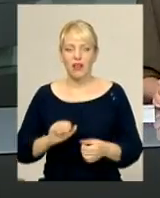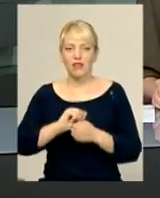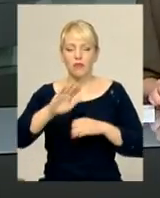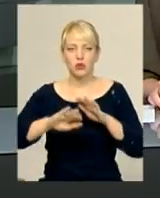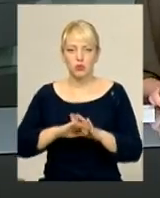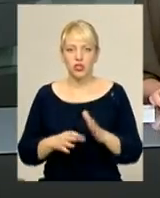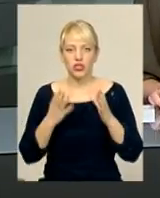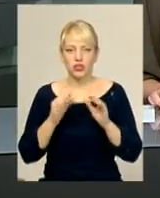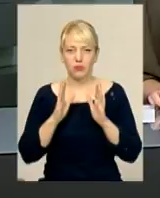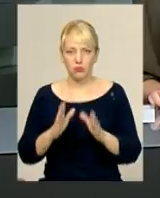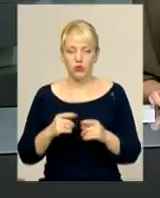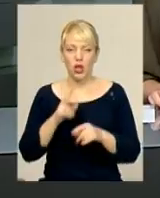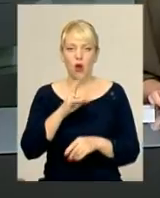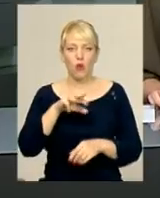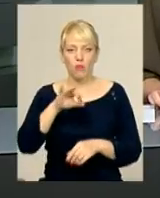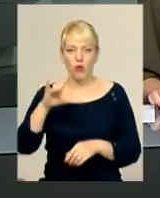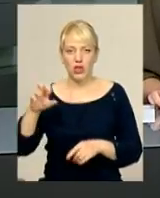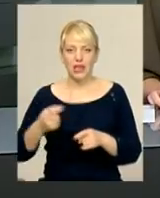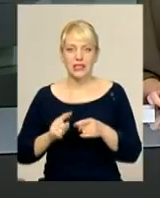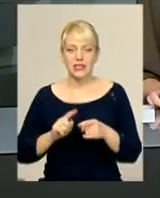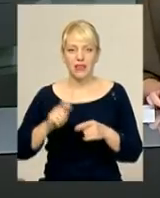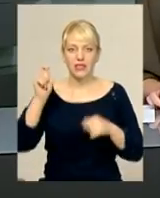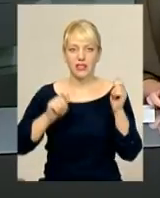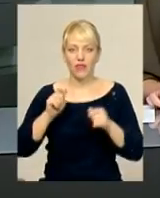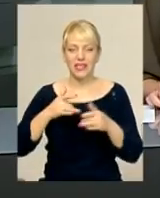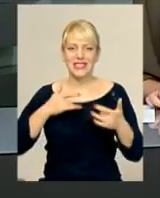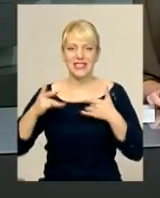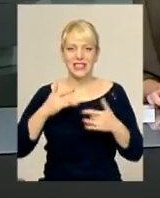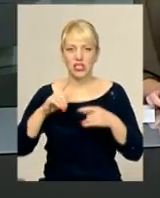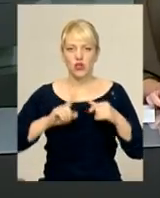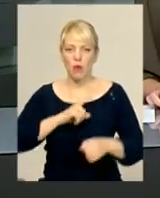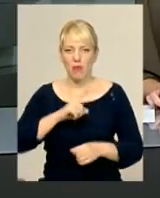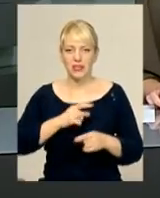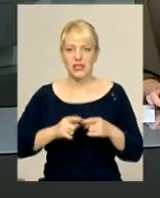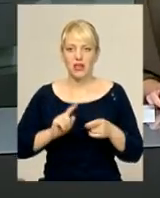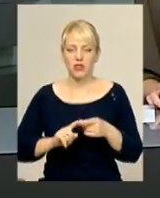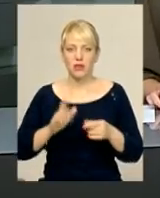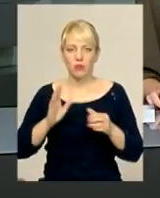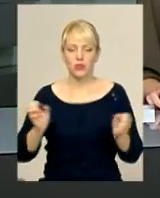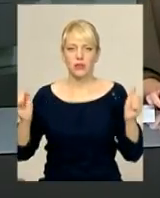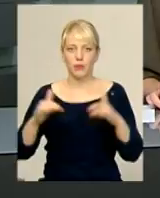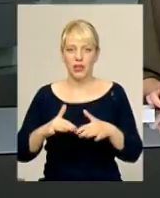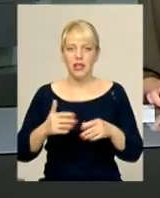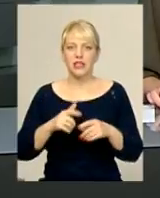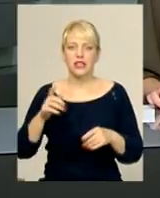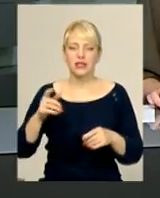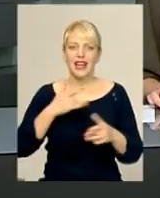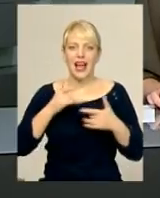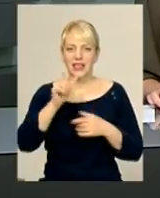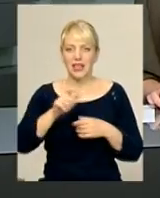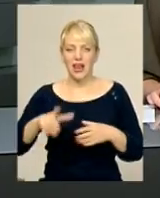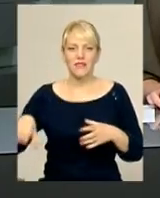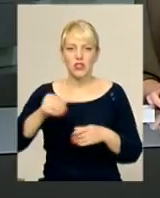'янці-Подільському вируватиме комора. Фест сценічної майстерності вже вдруге збере у місті надсмотричем театралів з усіх куточків України.